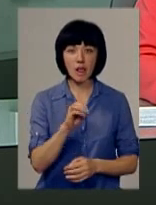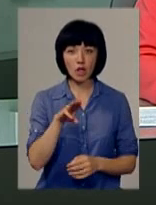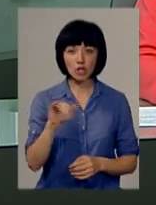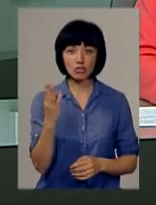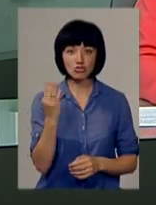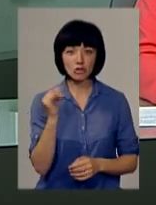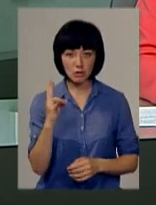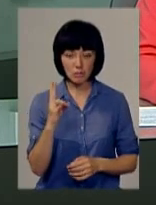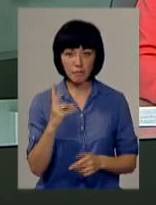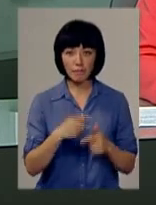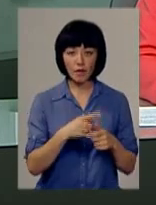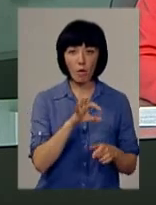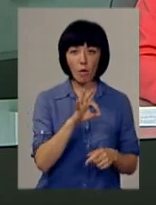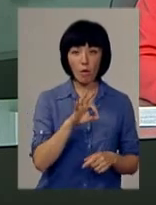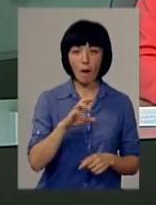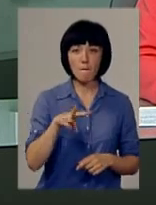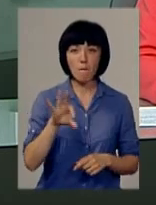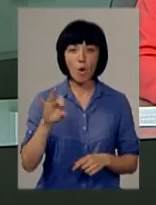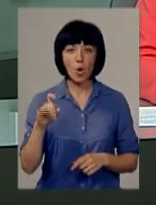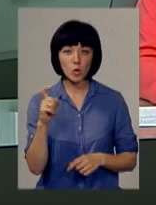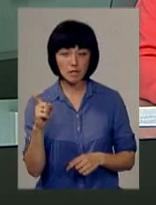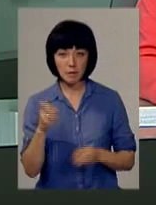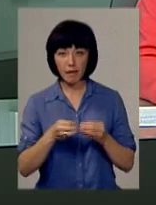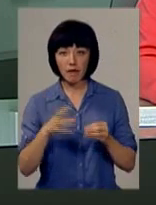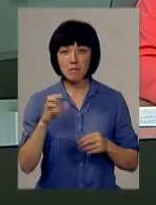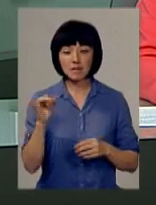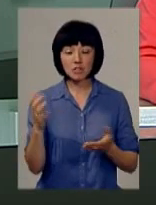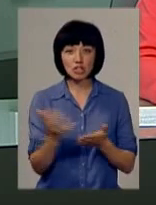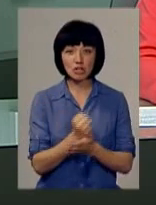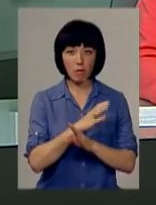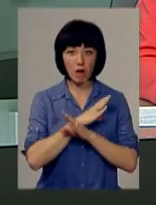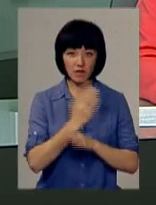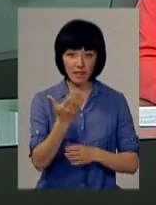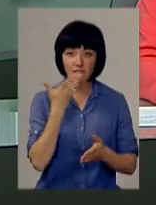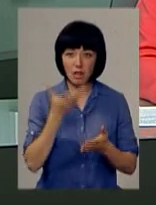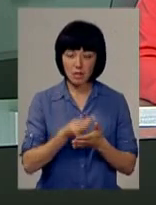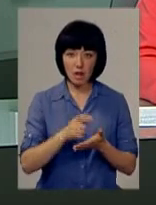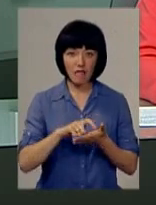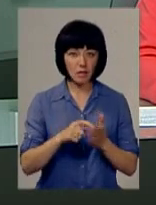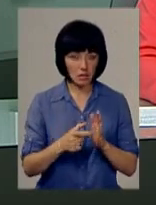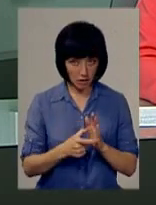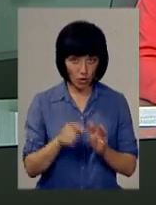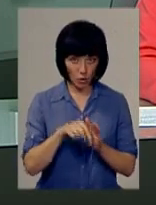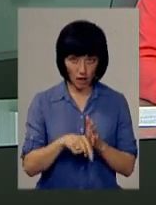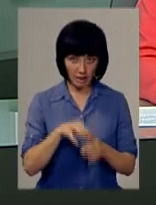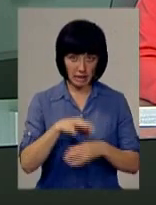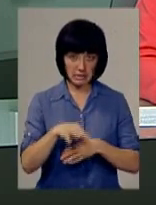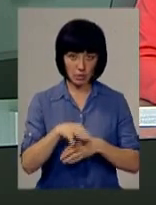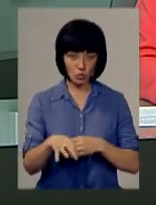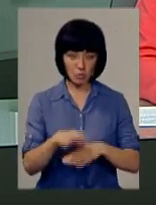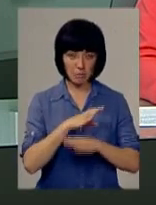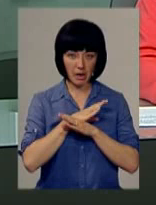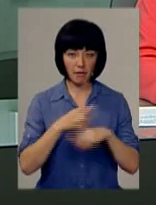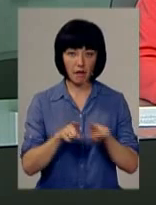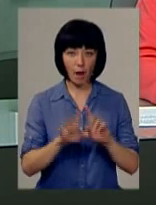вісник» Ольги Мороз. Нагадаємо, 15 березня кореспондентку знайшли мертвою у її ж власній квартирі із ознаками насильницької смерті.